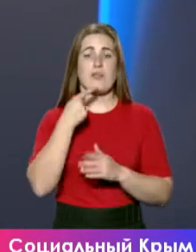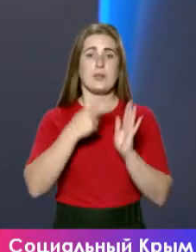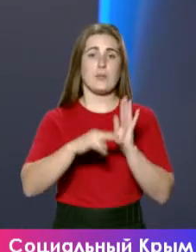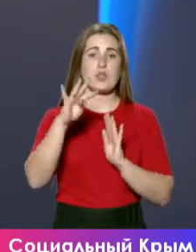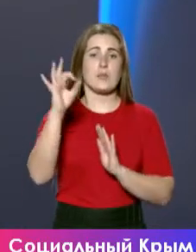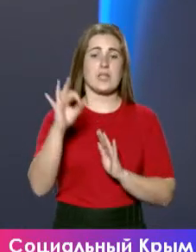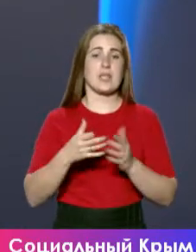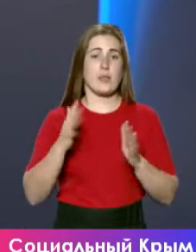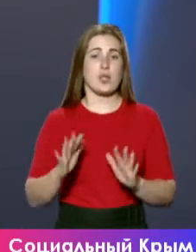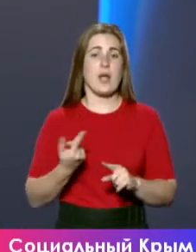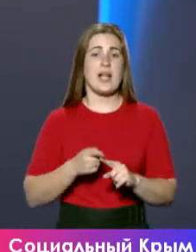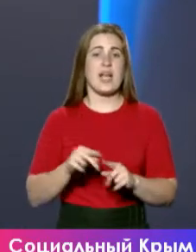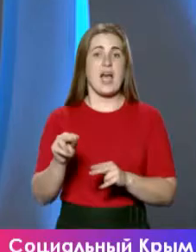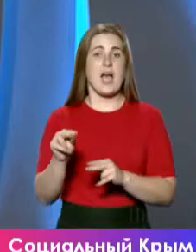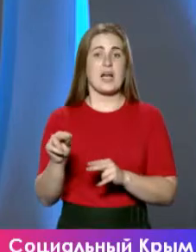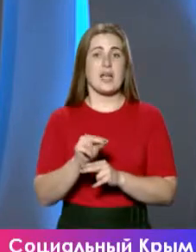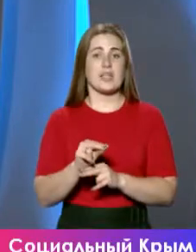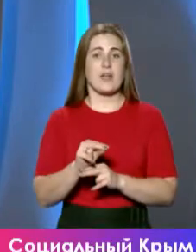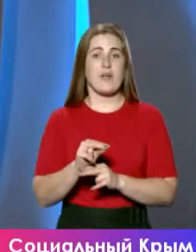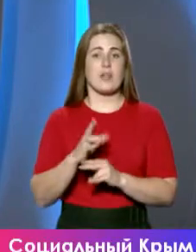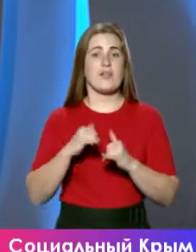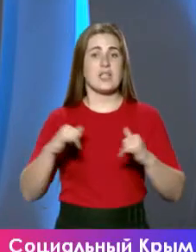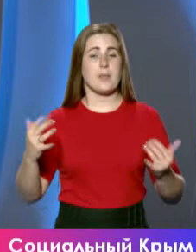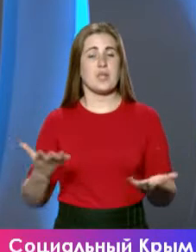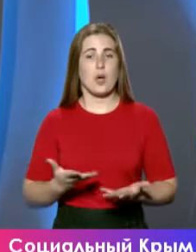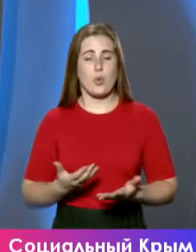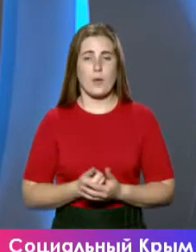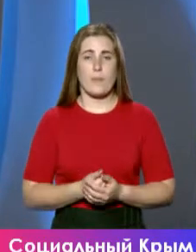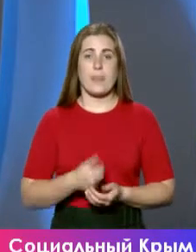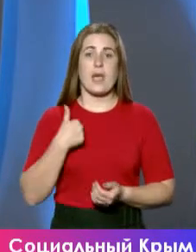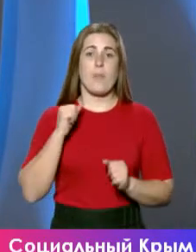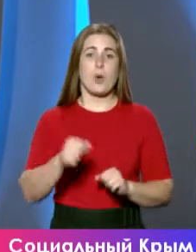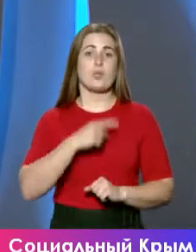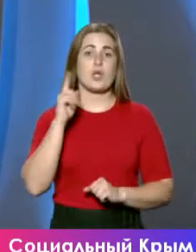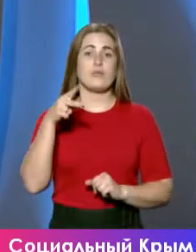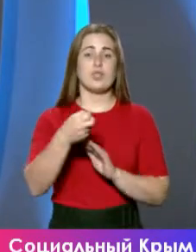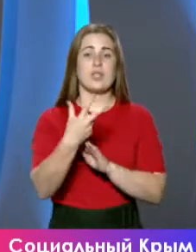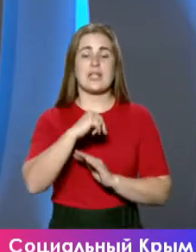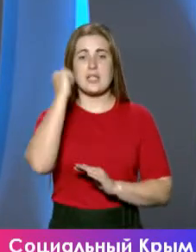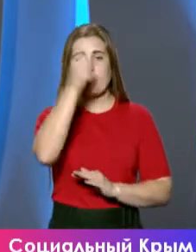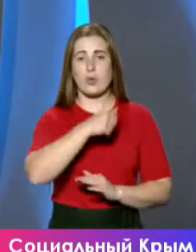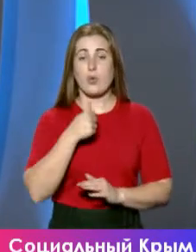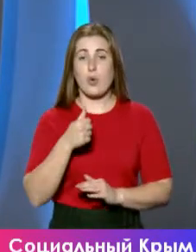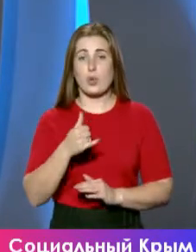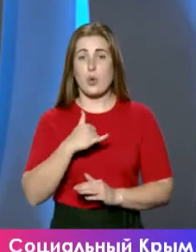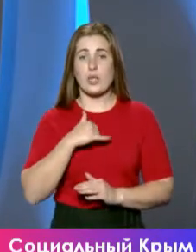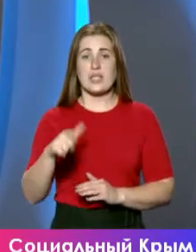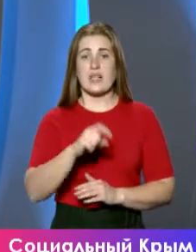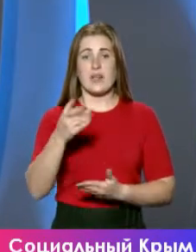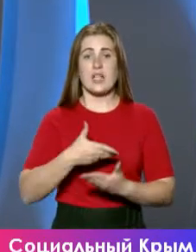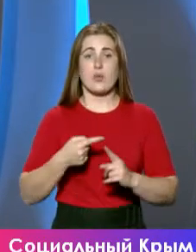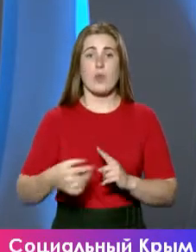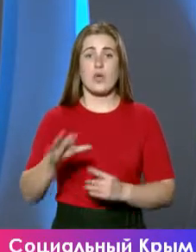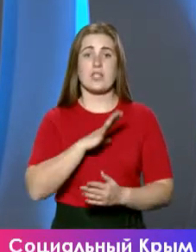процентов, она корректировалась в динамике в какой? Я могу сказать, что на 2013 год у нас газификация нашего